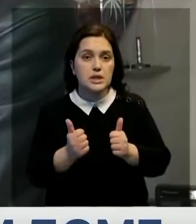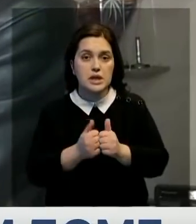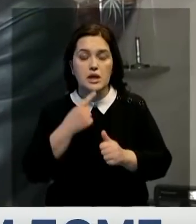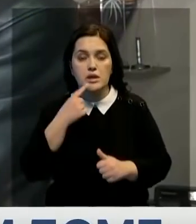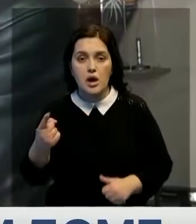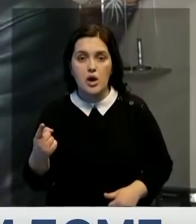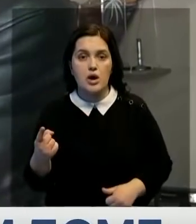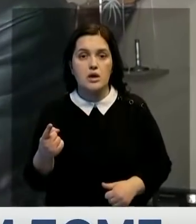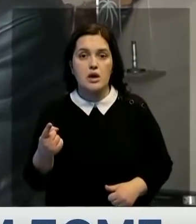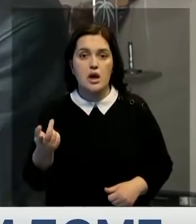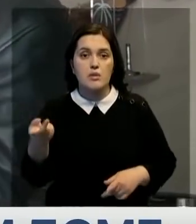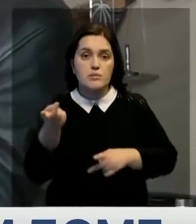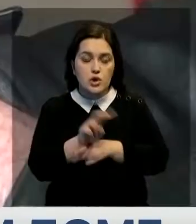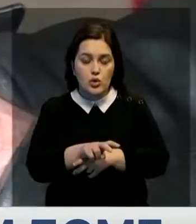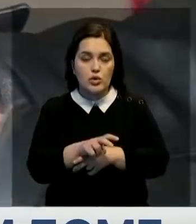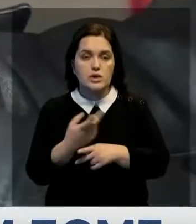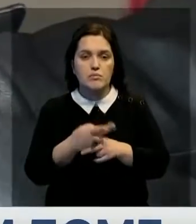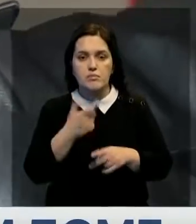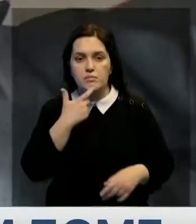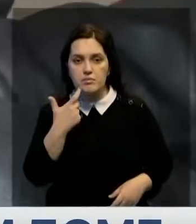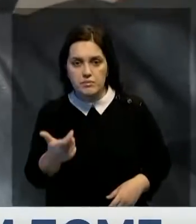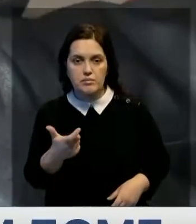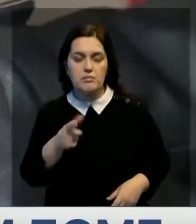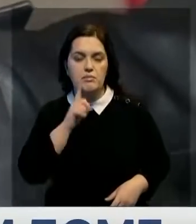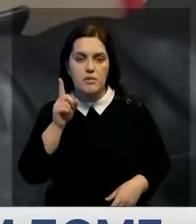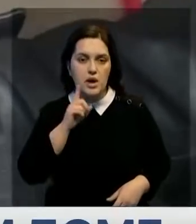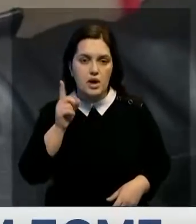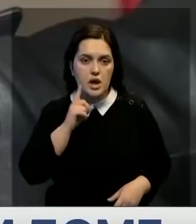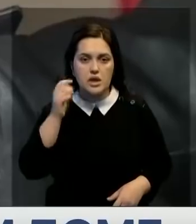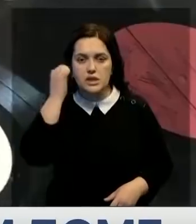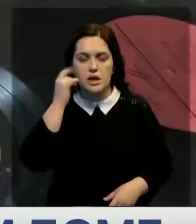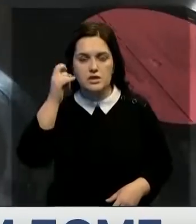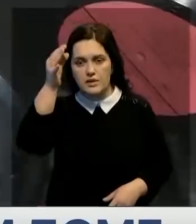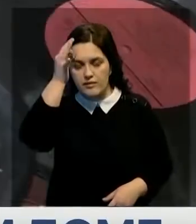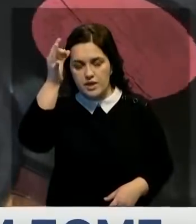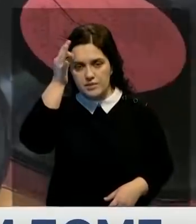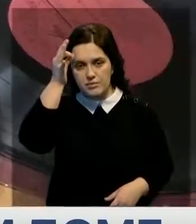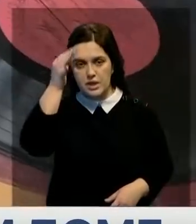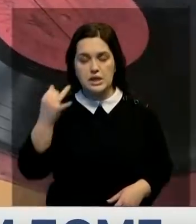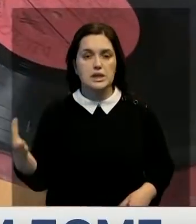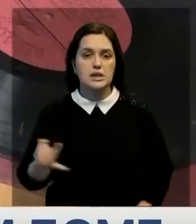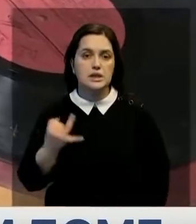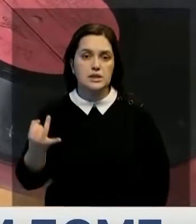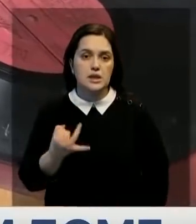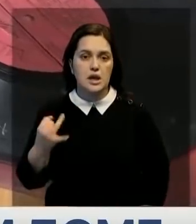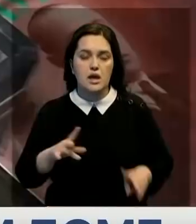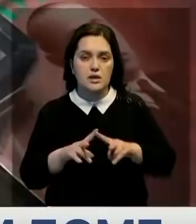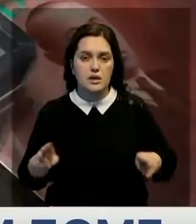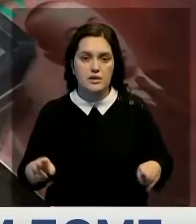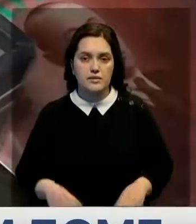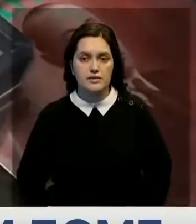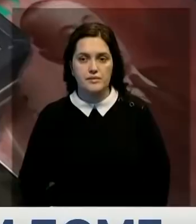приходят посмотреть от насельчане. Молодежь из любопытства, старики за воспоминаниями. Интересно, одинаково всем.